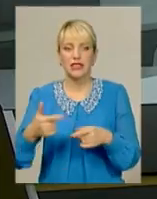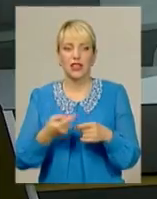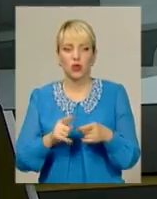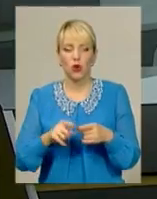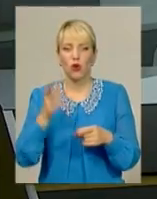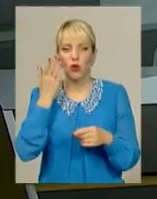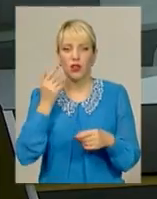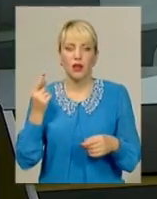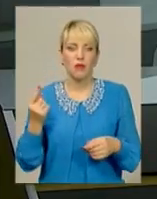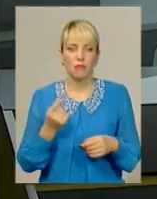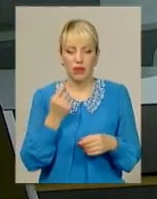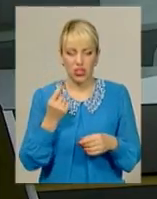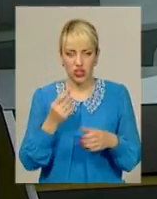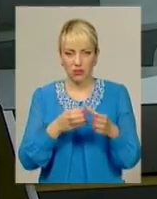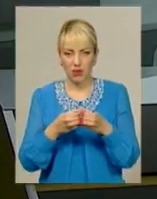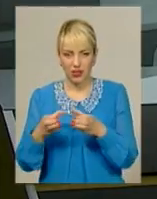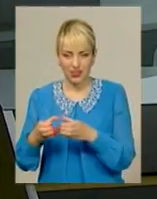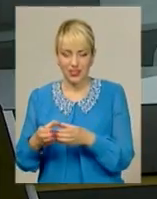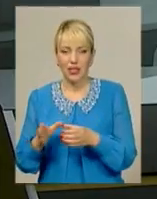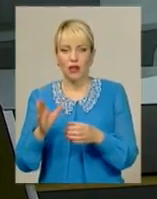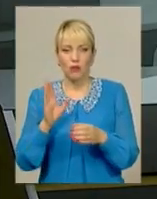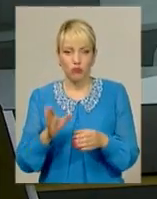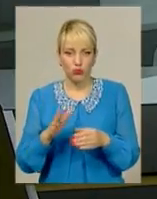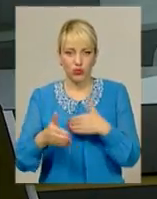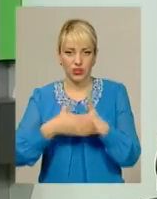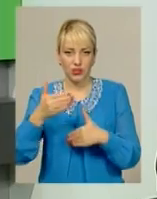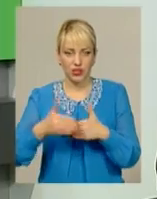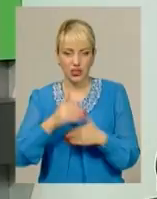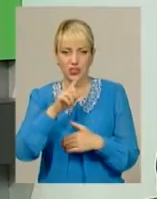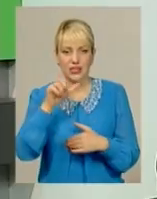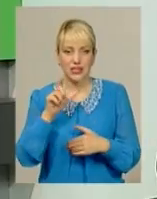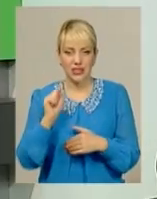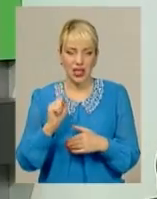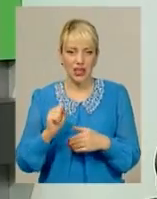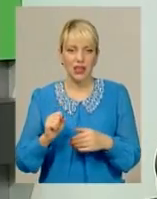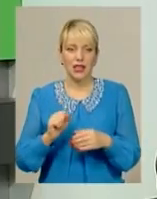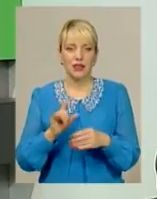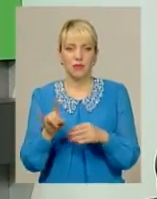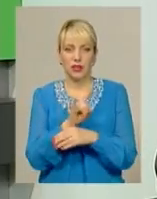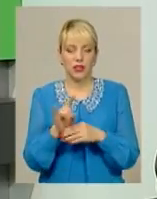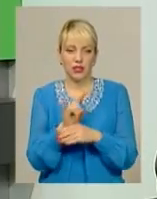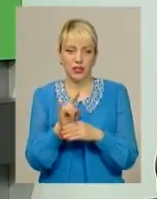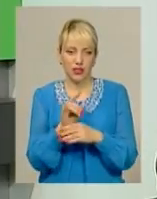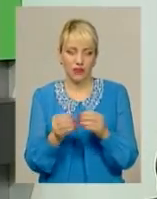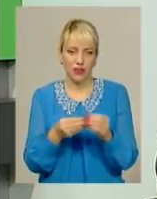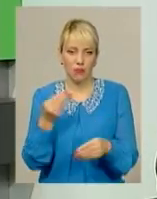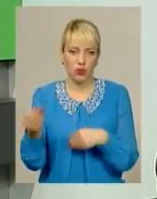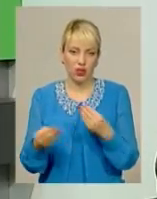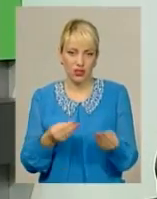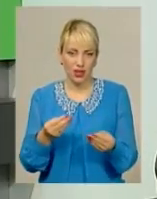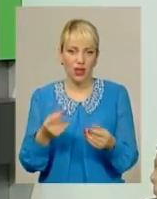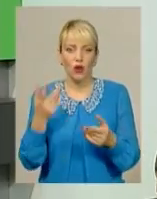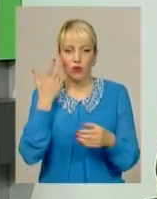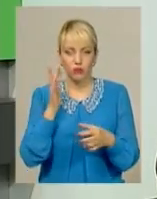поплатяться за нечесні подання, коли будуть перші судові рішення, або хоча б мінімум журналістські розслідування чи висловлення